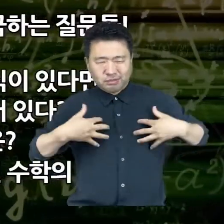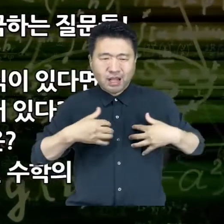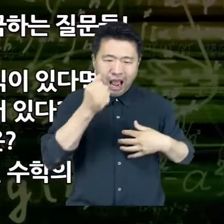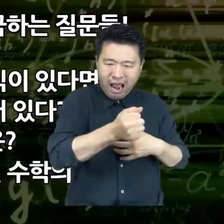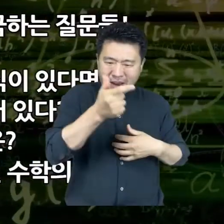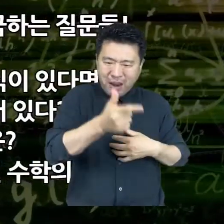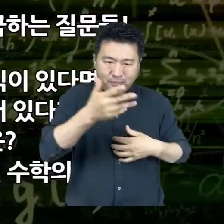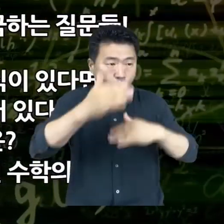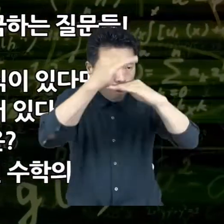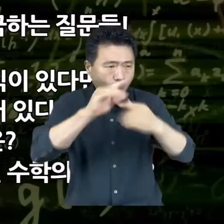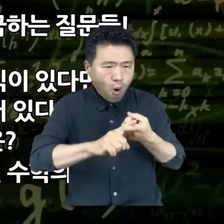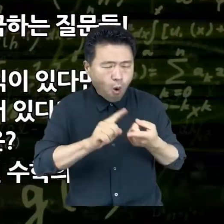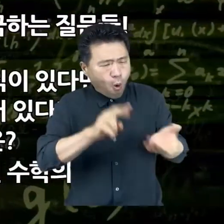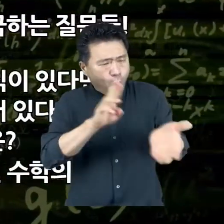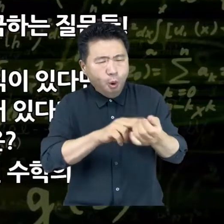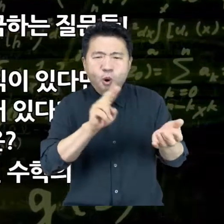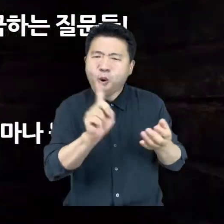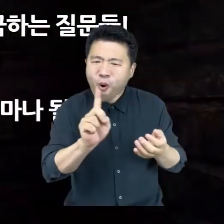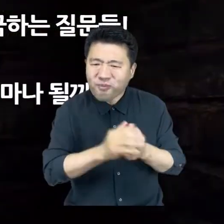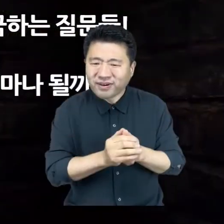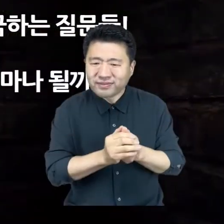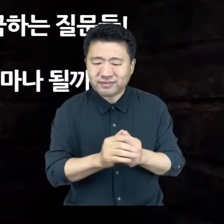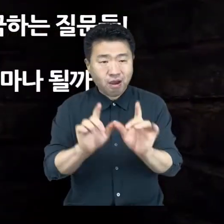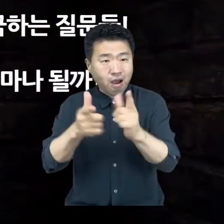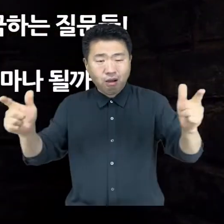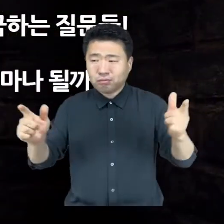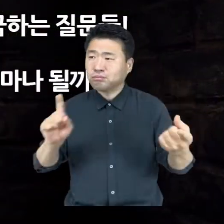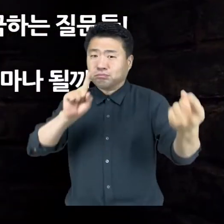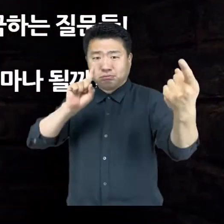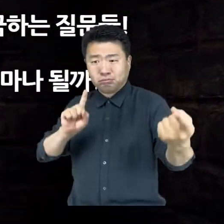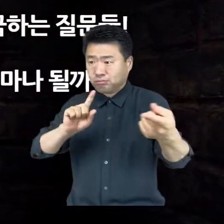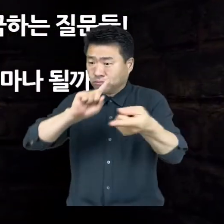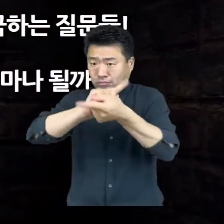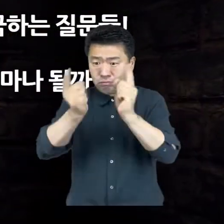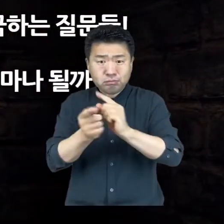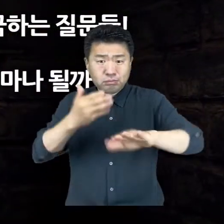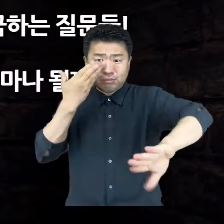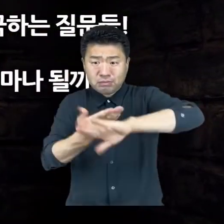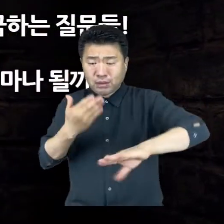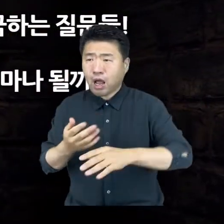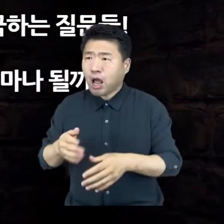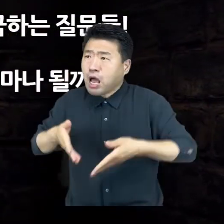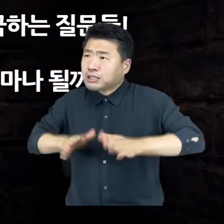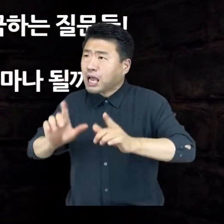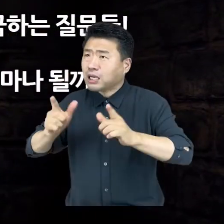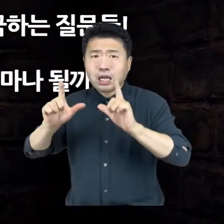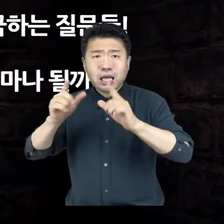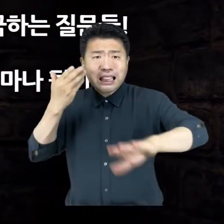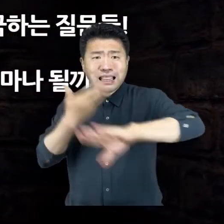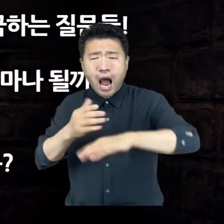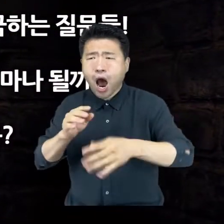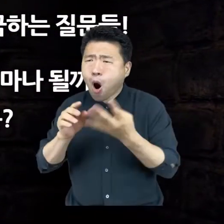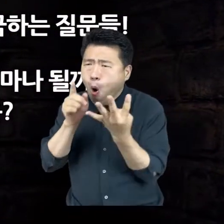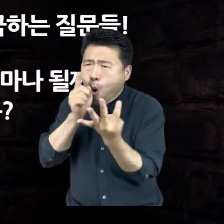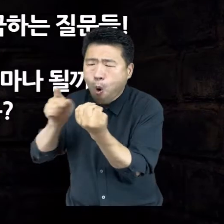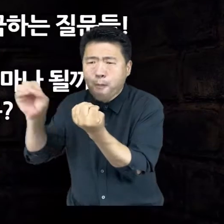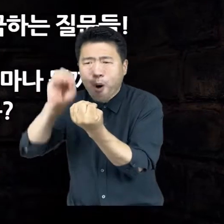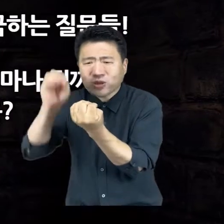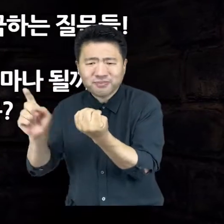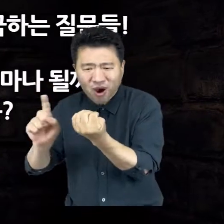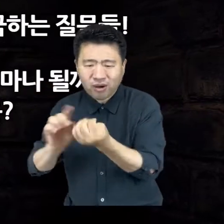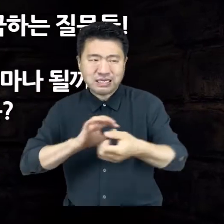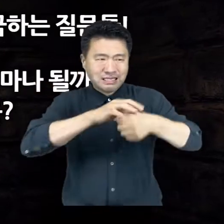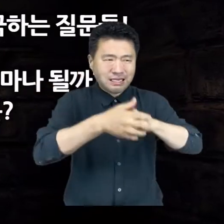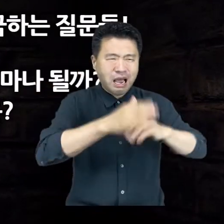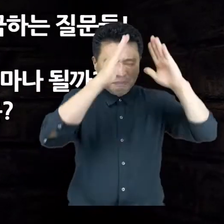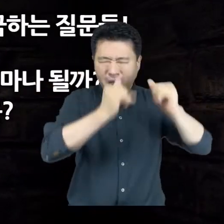가위바위보에 숨겨진 수학의 비밀은 서로 다른 두 사람의 생일이 같은 확률은 얼마나 될까? 세계의